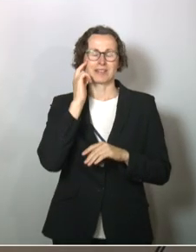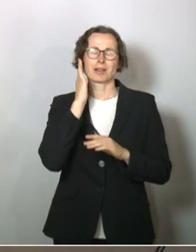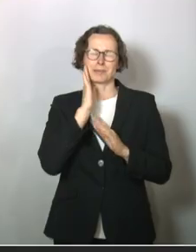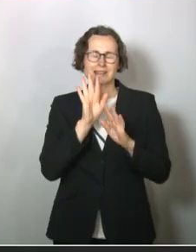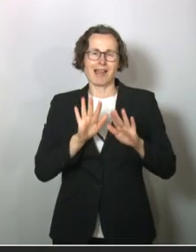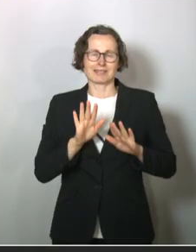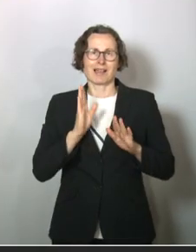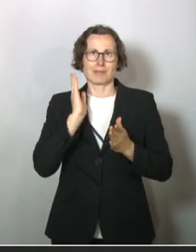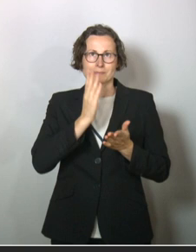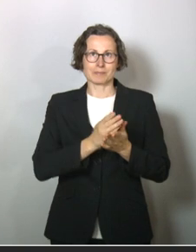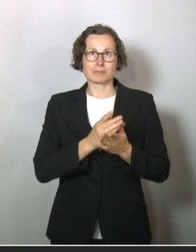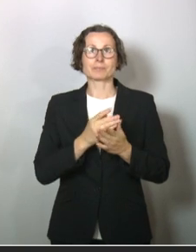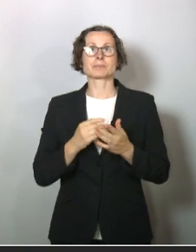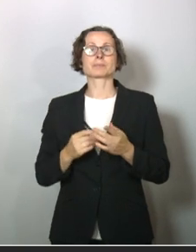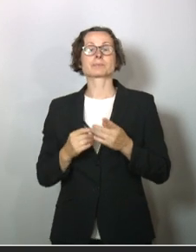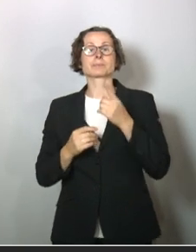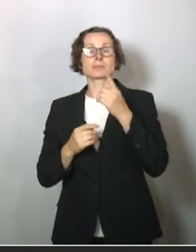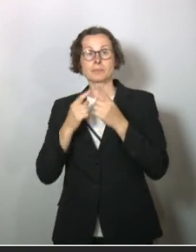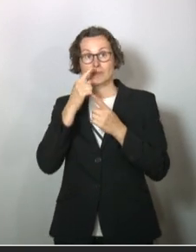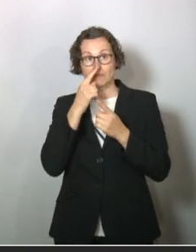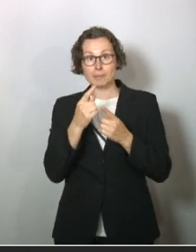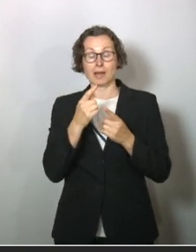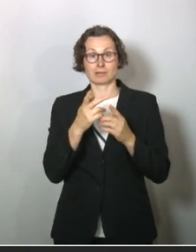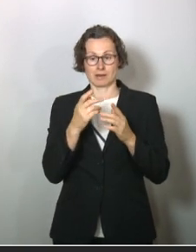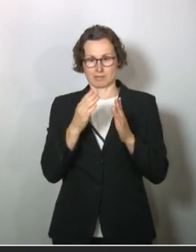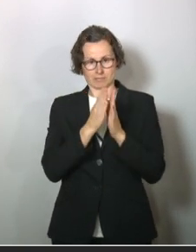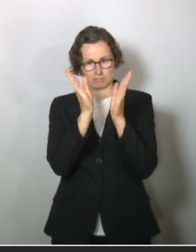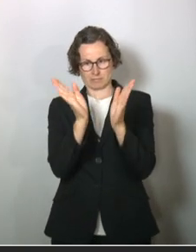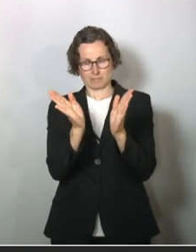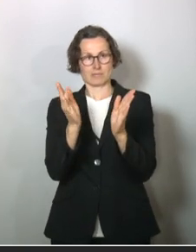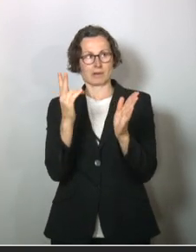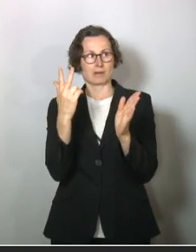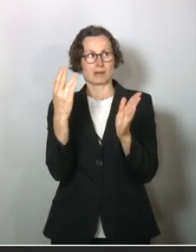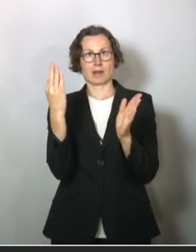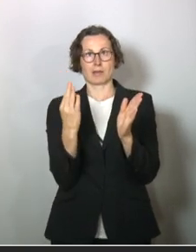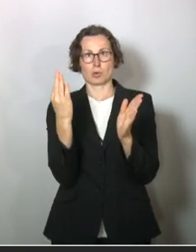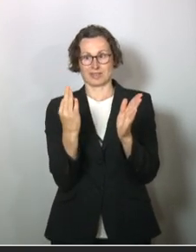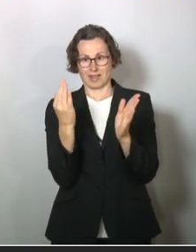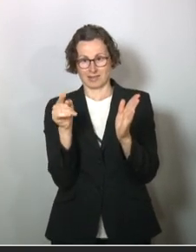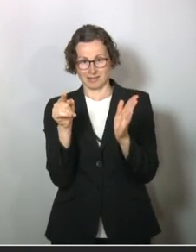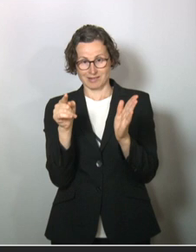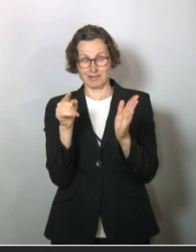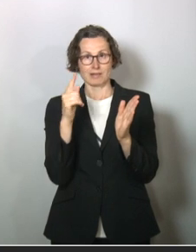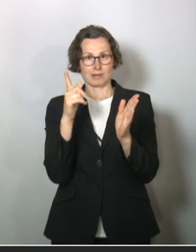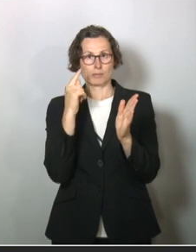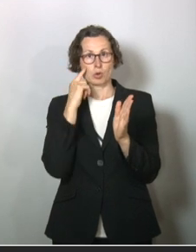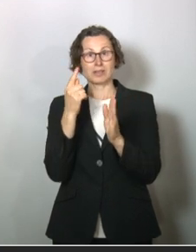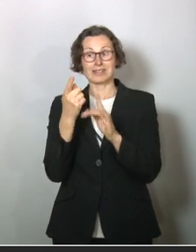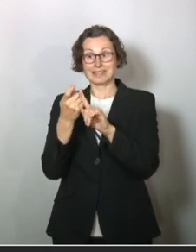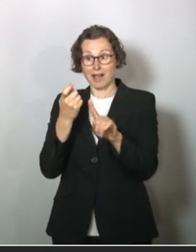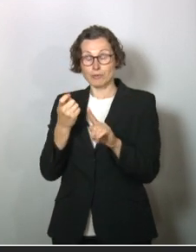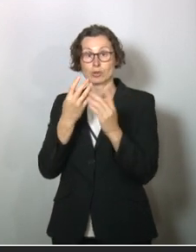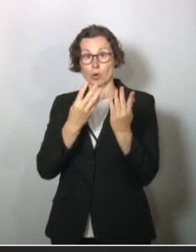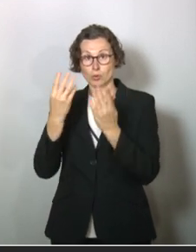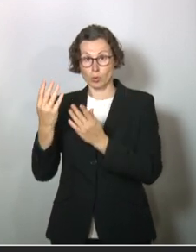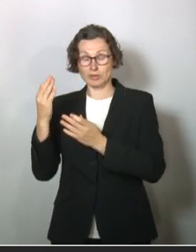bitte. Okay. Wenn man den größten Wert nimmt, also 3 Prozent und 99 Prozent der Todesfälle